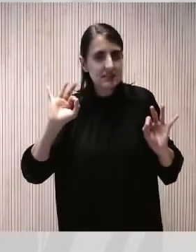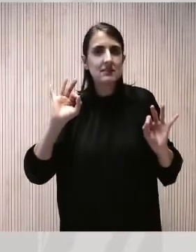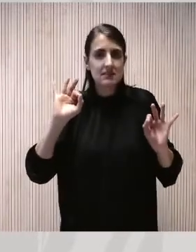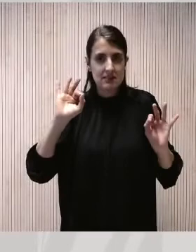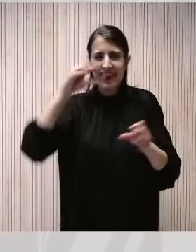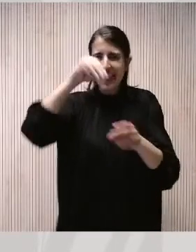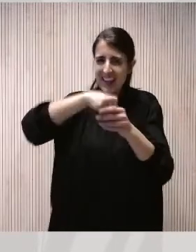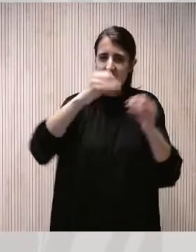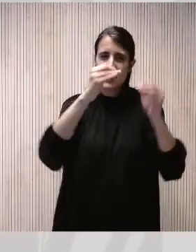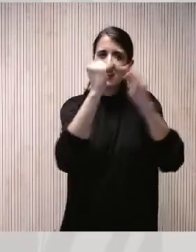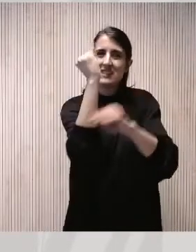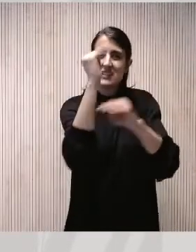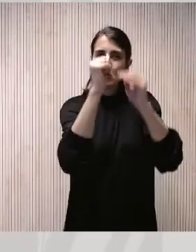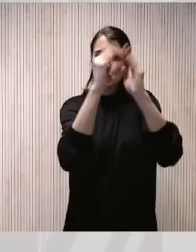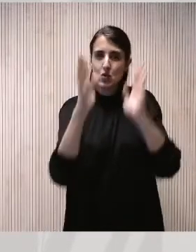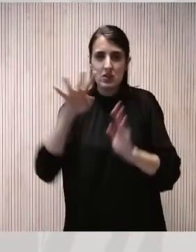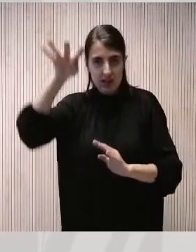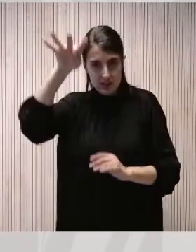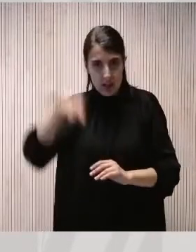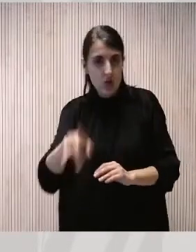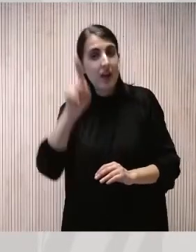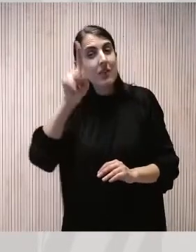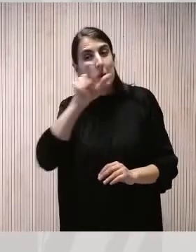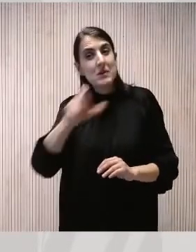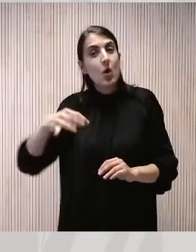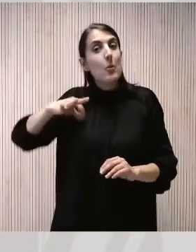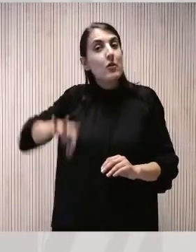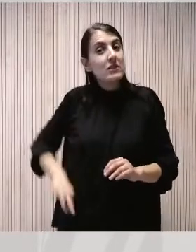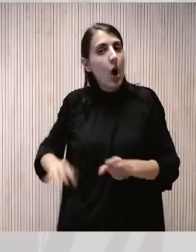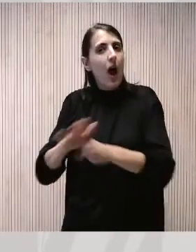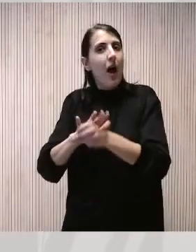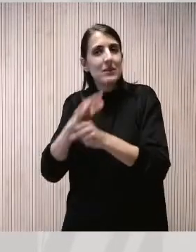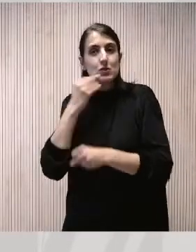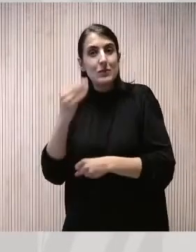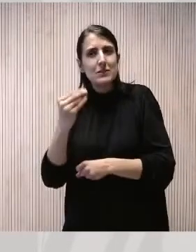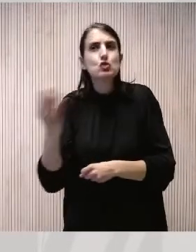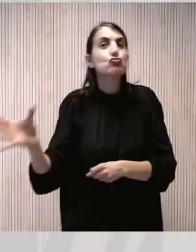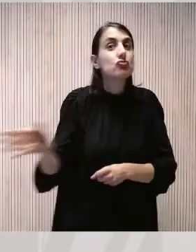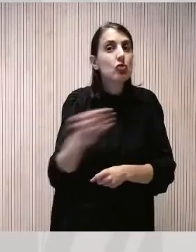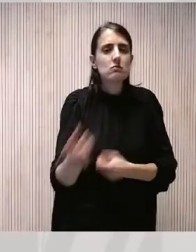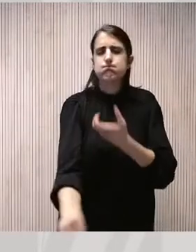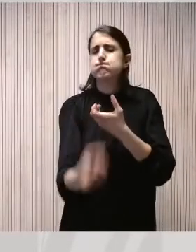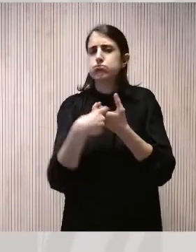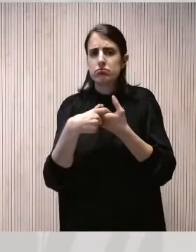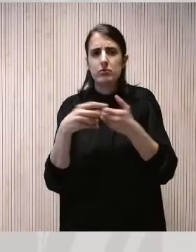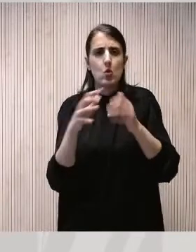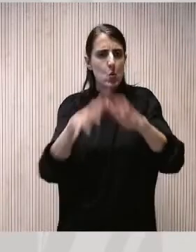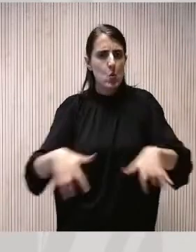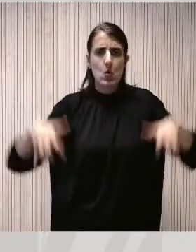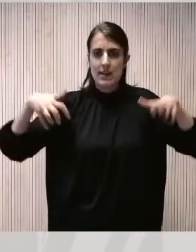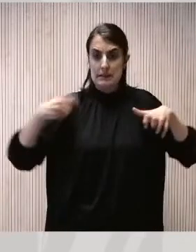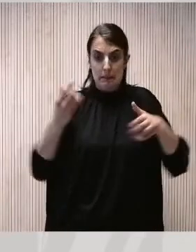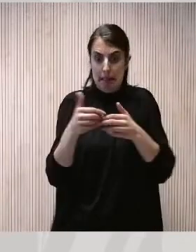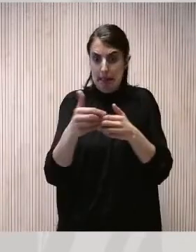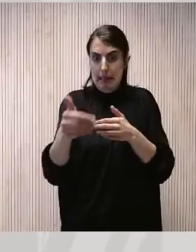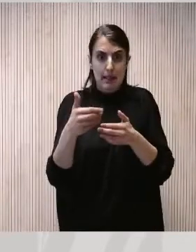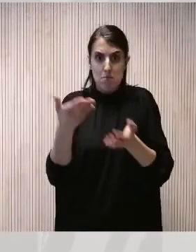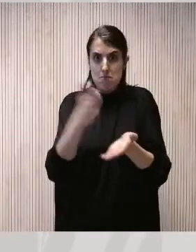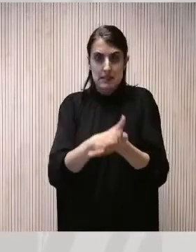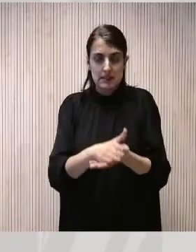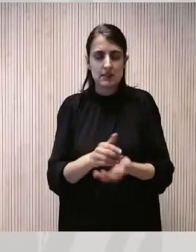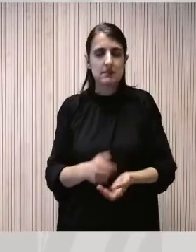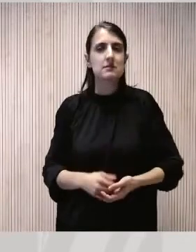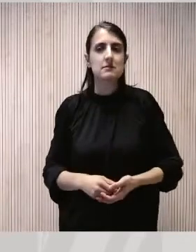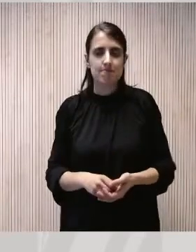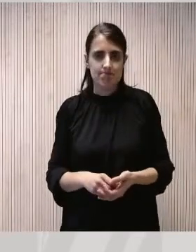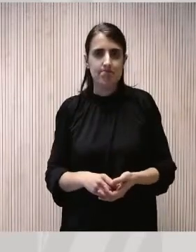país, i també dels professionals de l'àmbit de joventut, al Congrés, que celebrarem d'aquí tot just a un mes. No podem